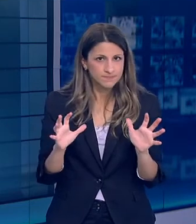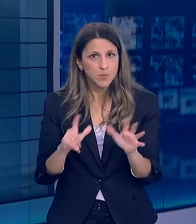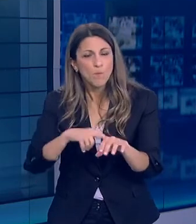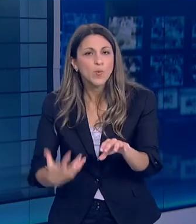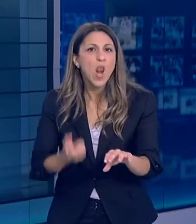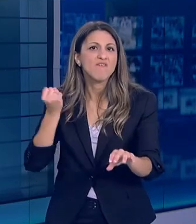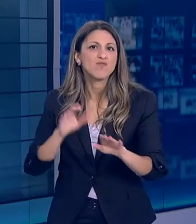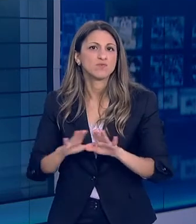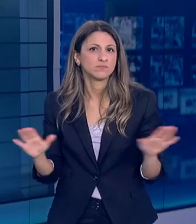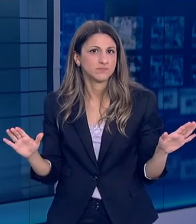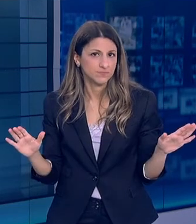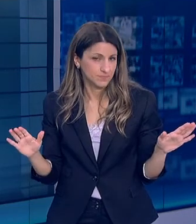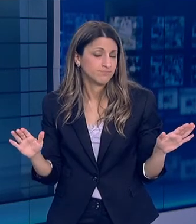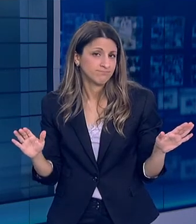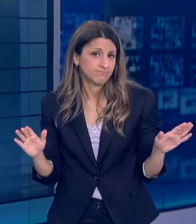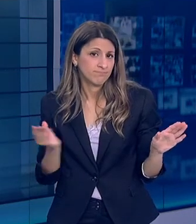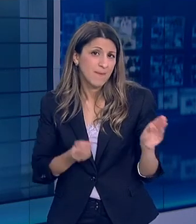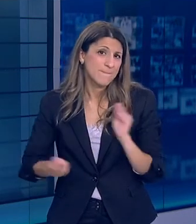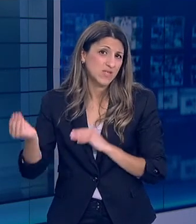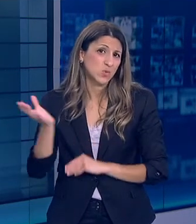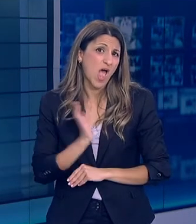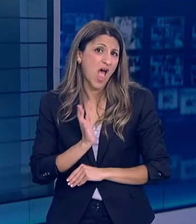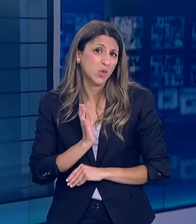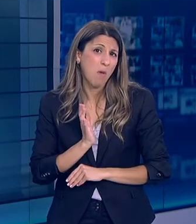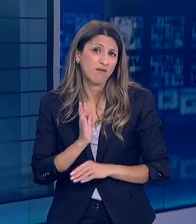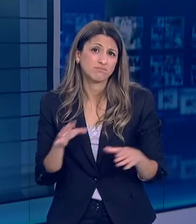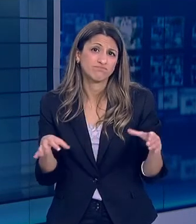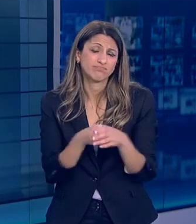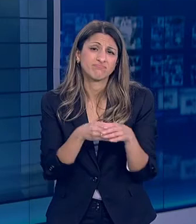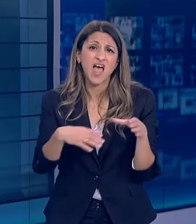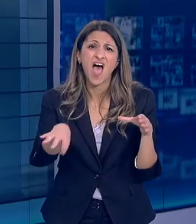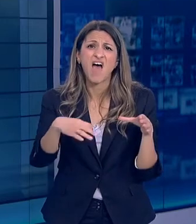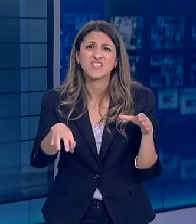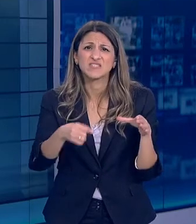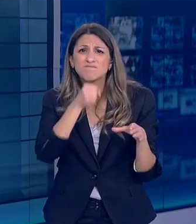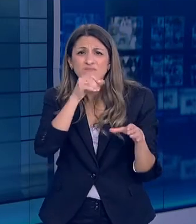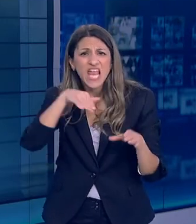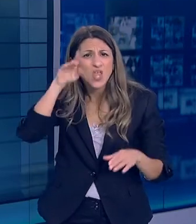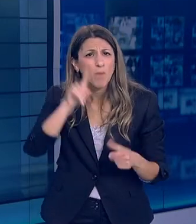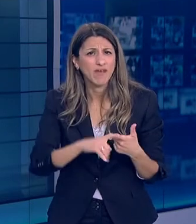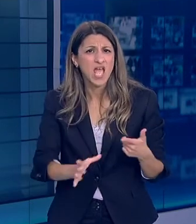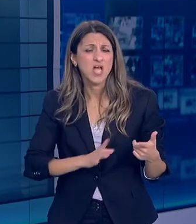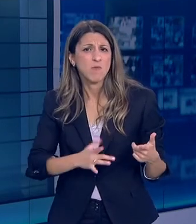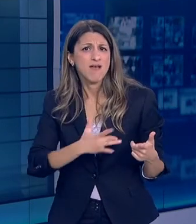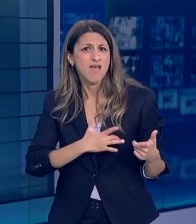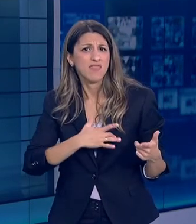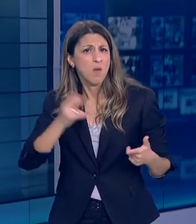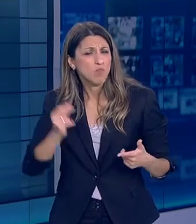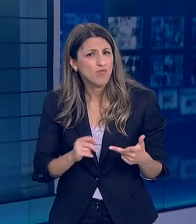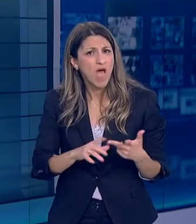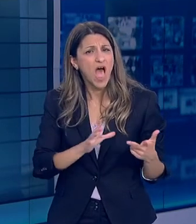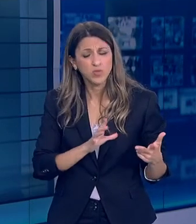επιδημίες Και ιδιαίτερα επιδημίες που αφορούν ευάλωτες ομάδες Αυτές παραμένουν στο επίκεντρο της προσοχής μας Ακόμα και μετά